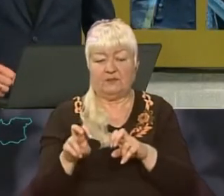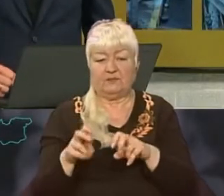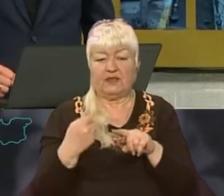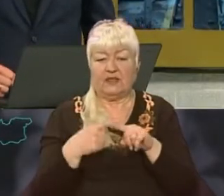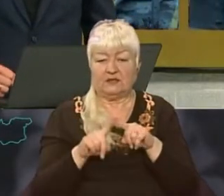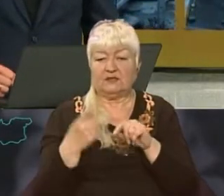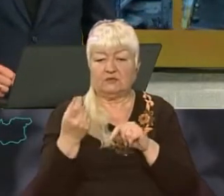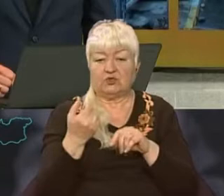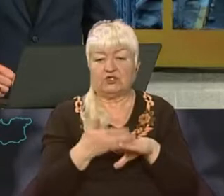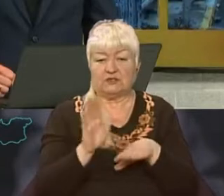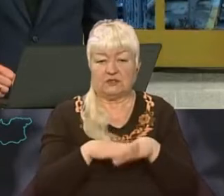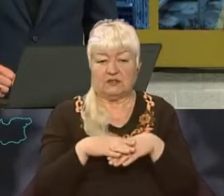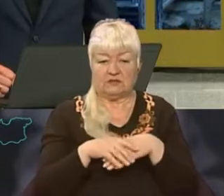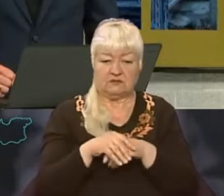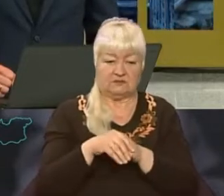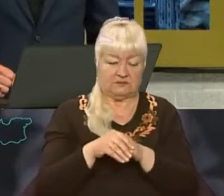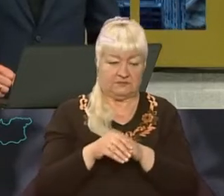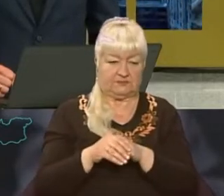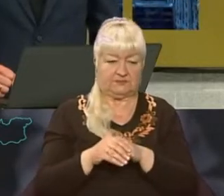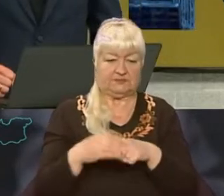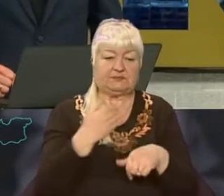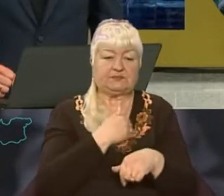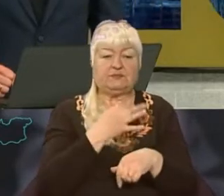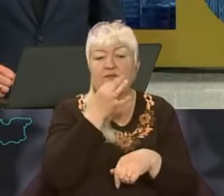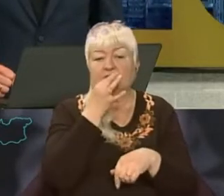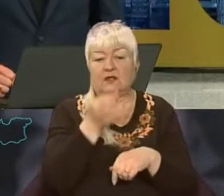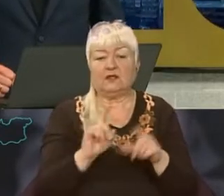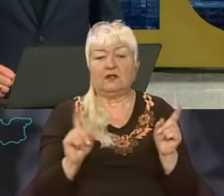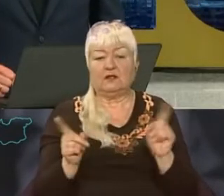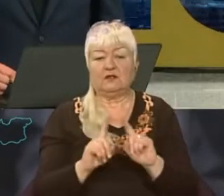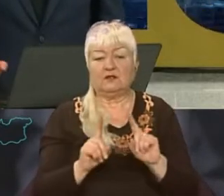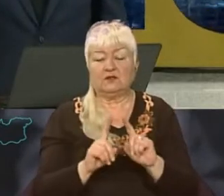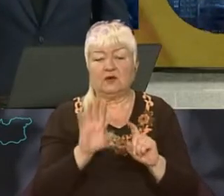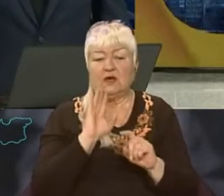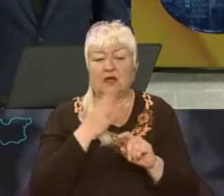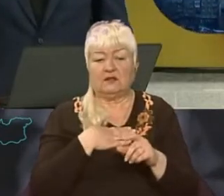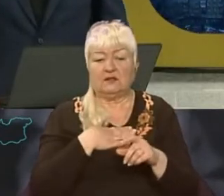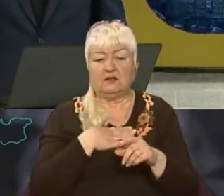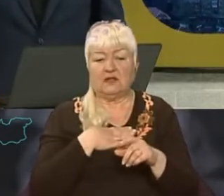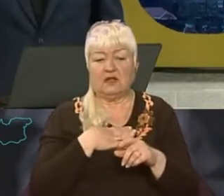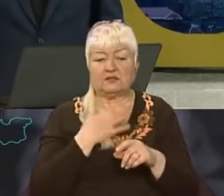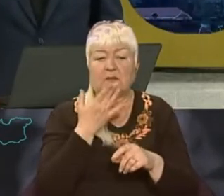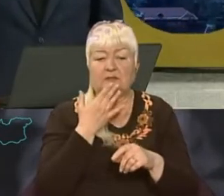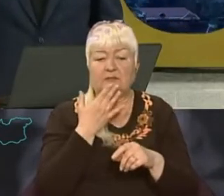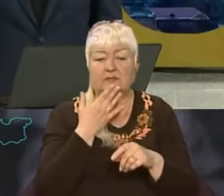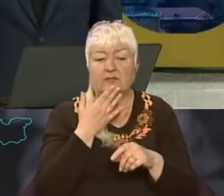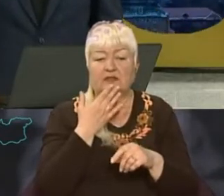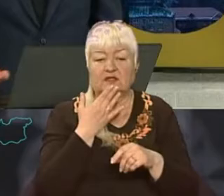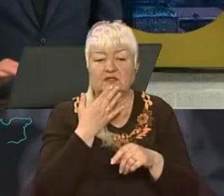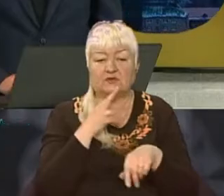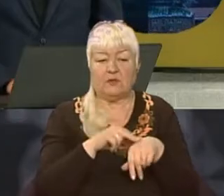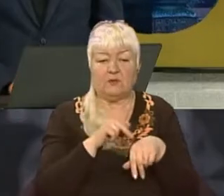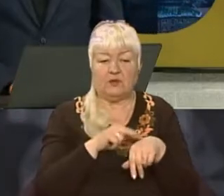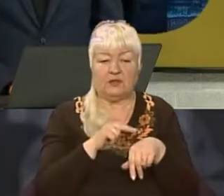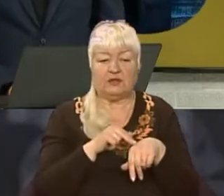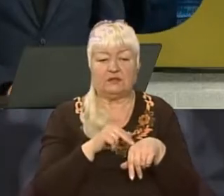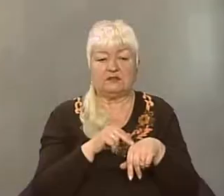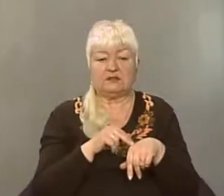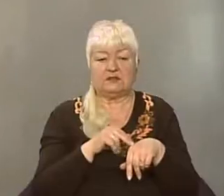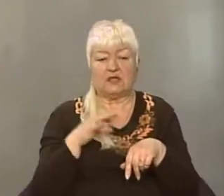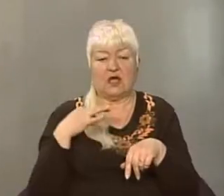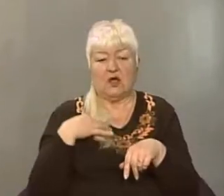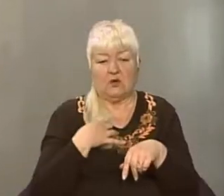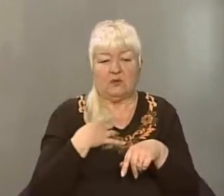трошечки складно? Хоча зазначити, що наші підрозділи національної поліції, як оперативні, так і